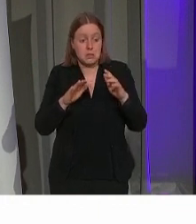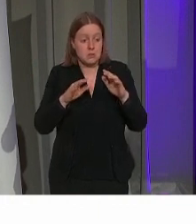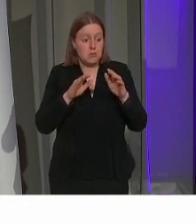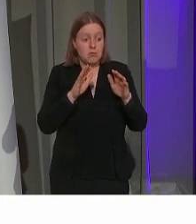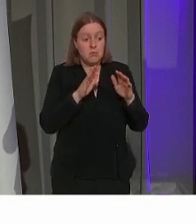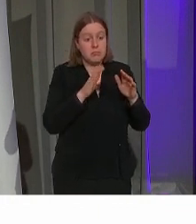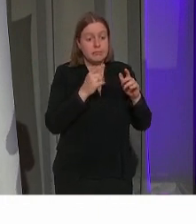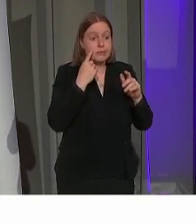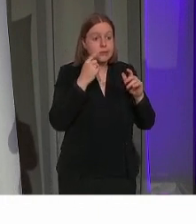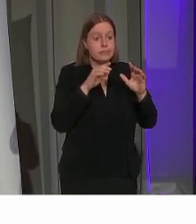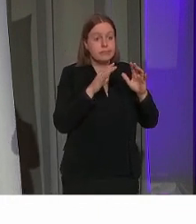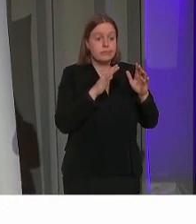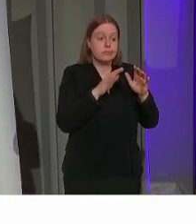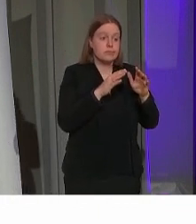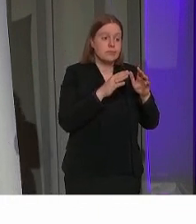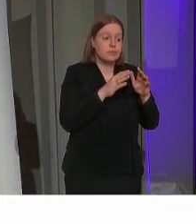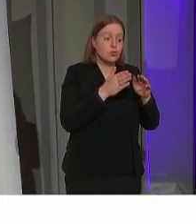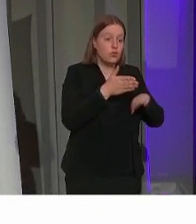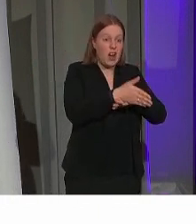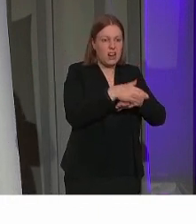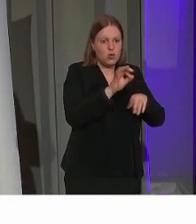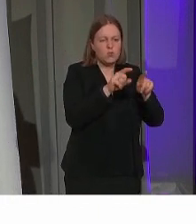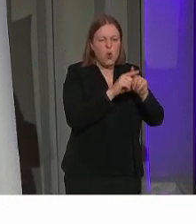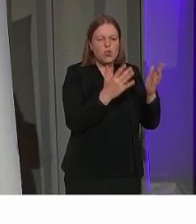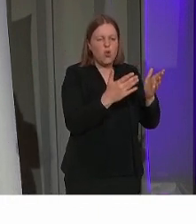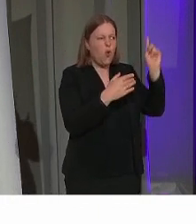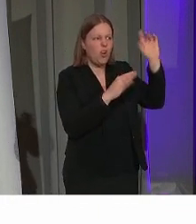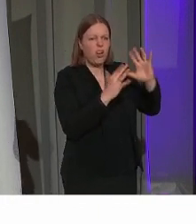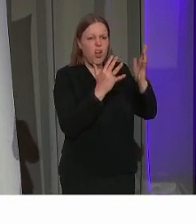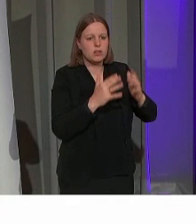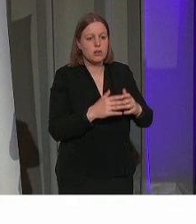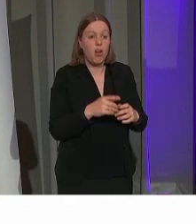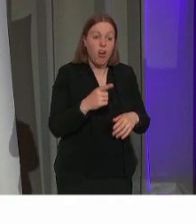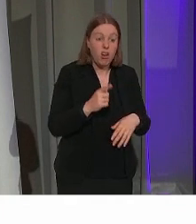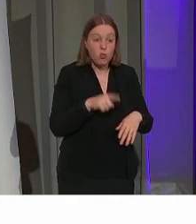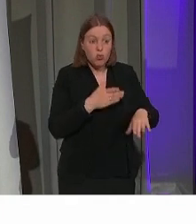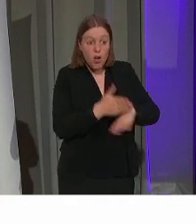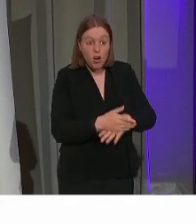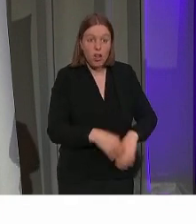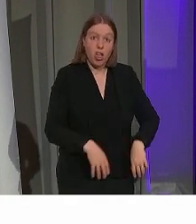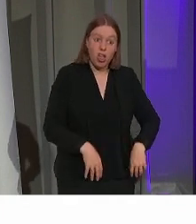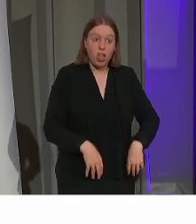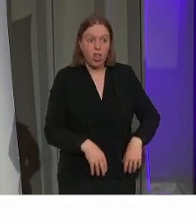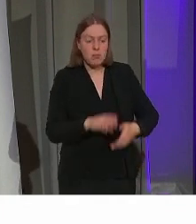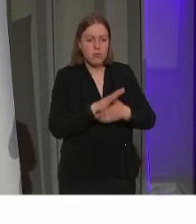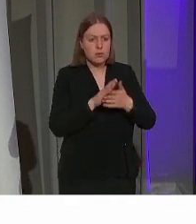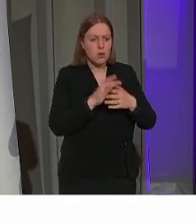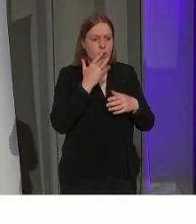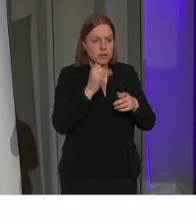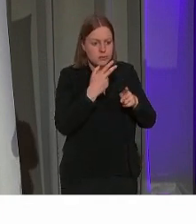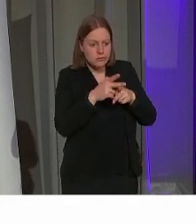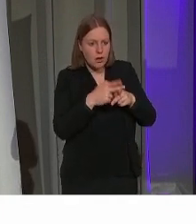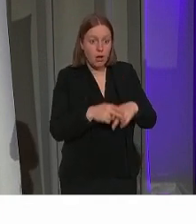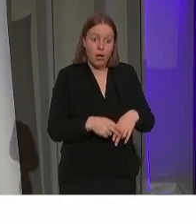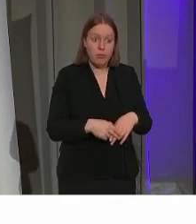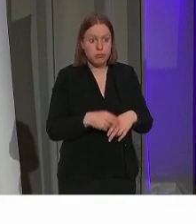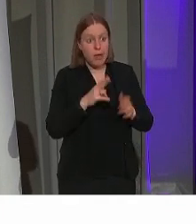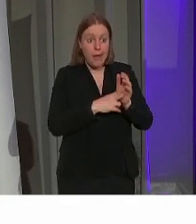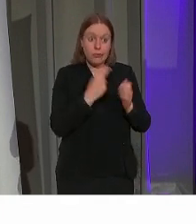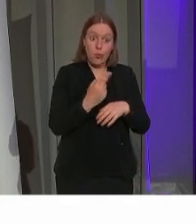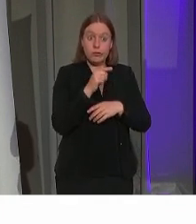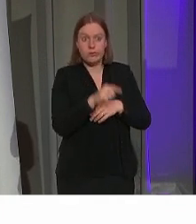toegankelijkheid. Waar ik ook jammer genoeg nog altijd soms dit soort van reacties wel eens durfde horen. Als het gaat over ingrepen die noodzakelijk zijn voor